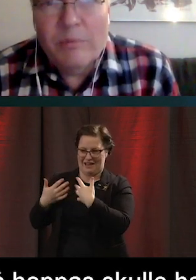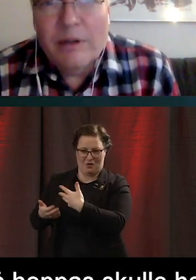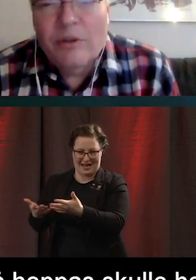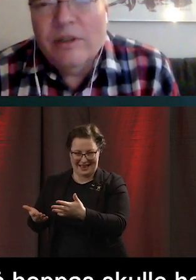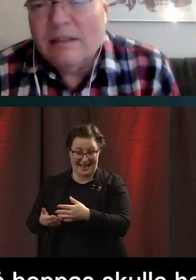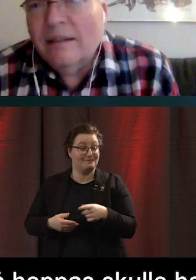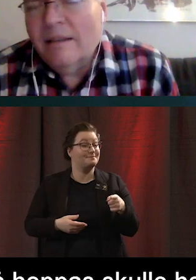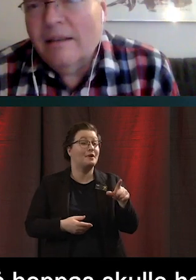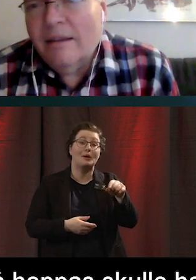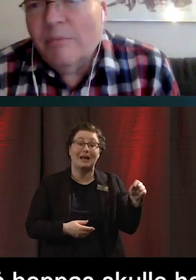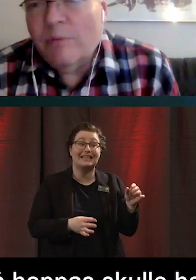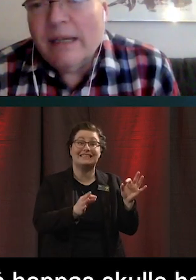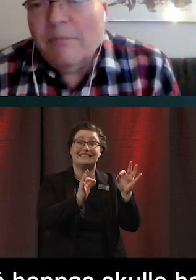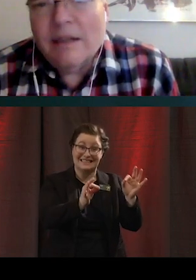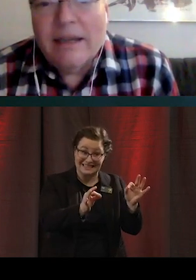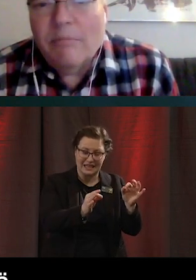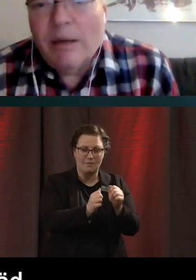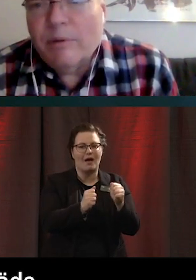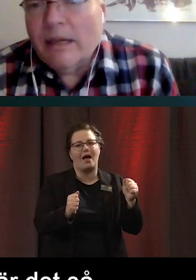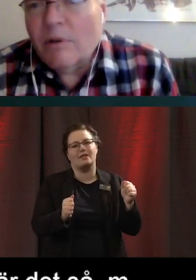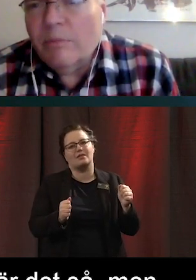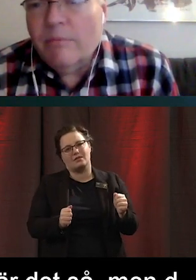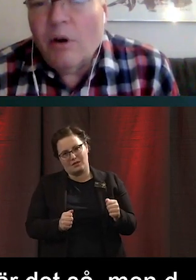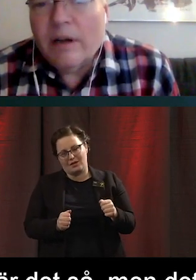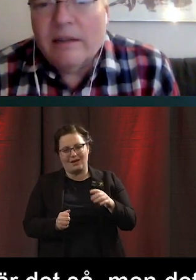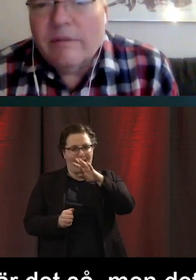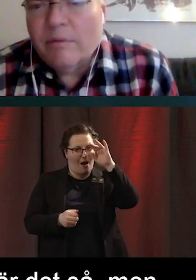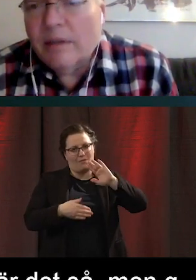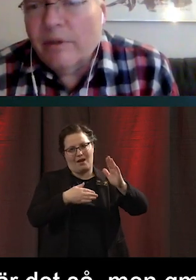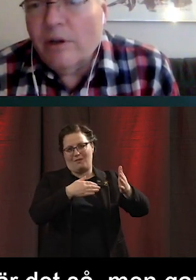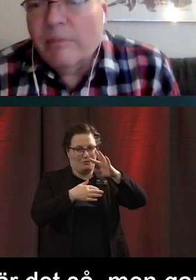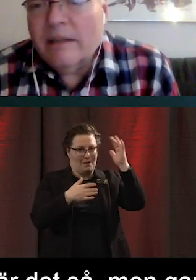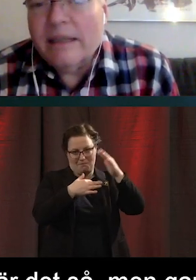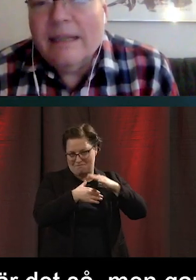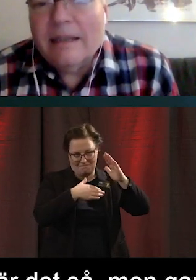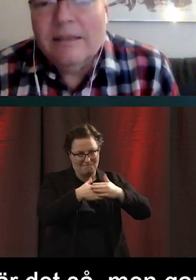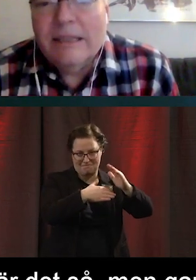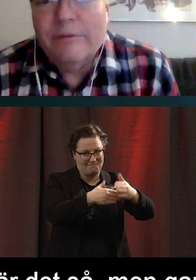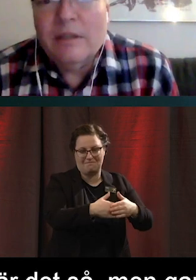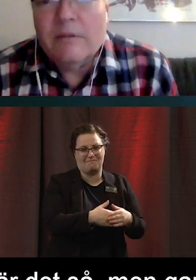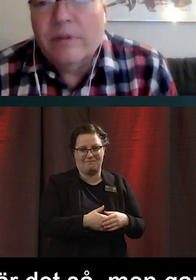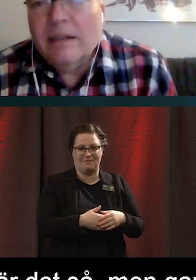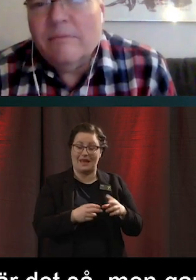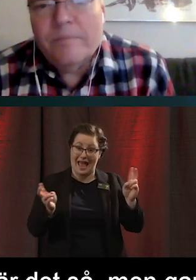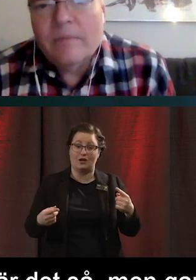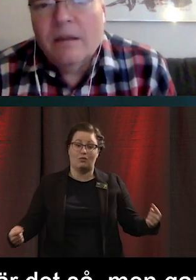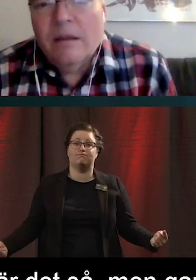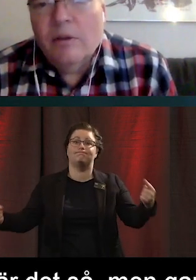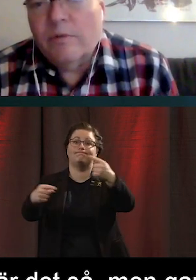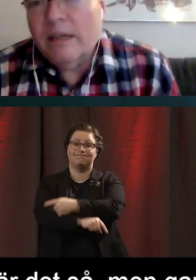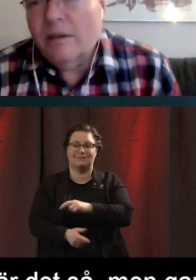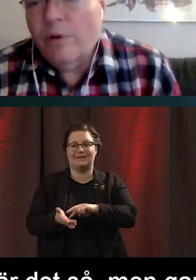ibland så kommer det nya problem eller gamla problem kommer tillbaka när vi gör de här teknikskifterna. den här